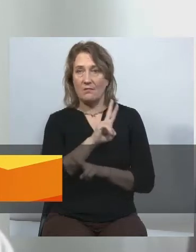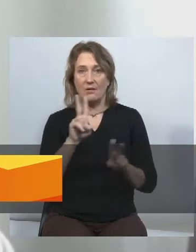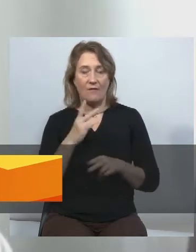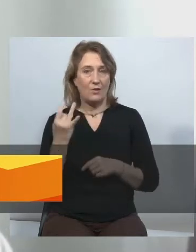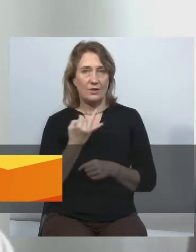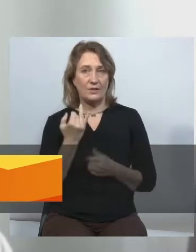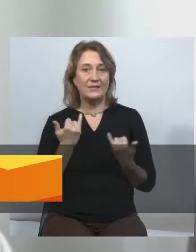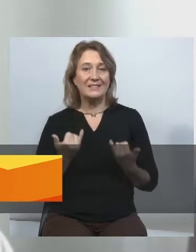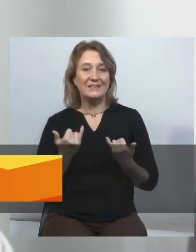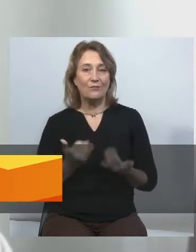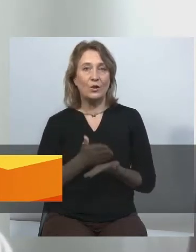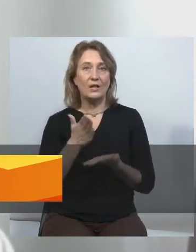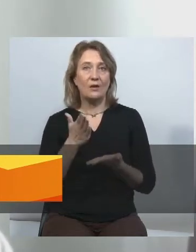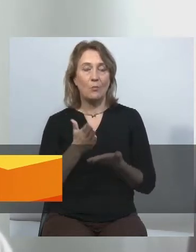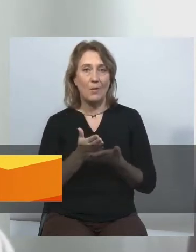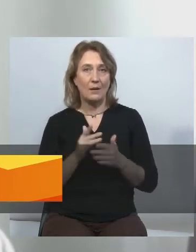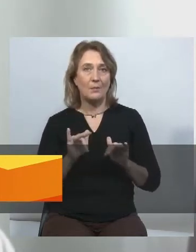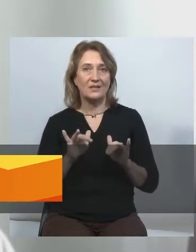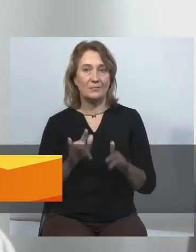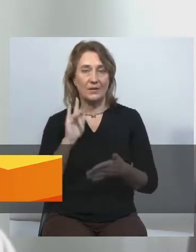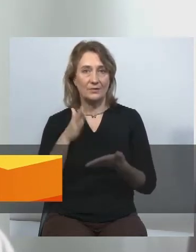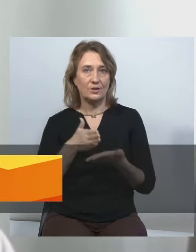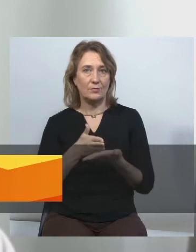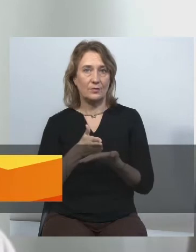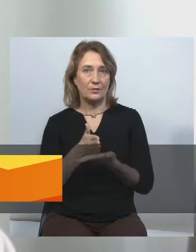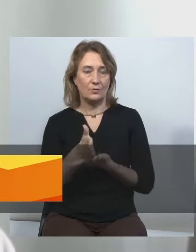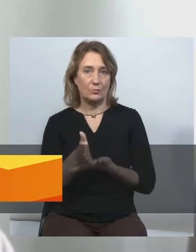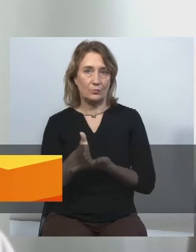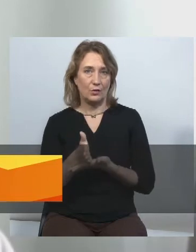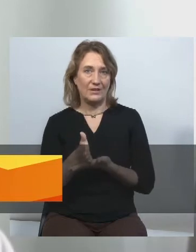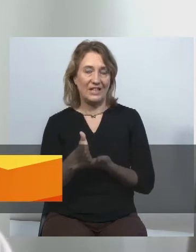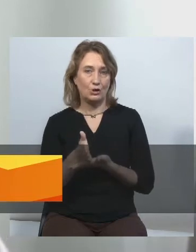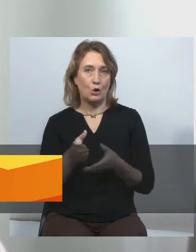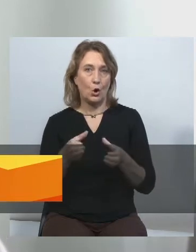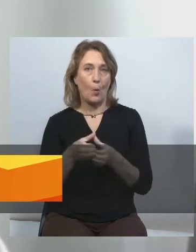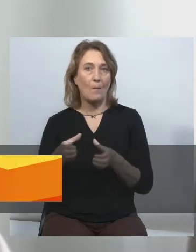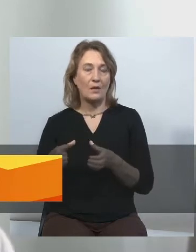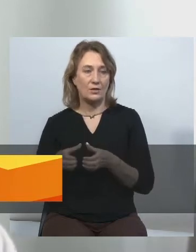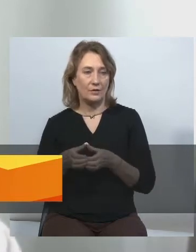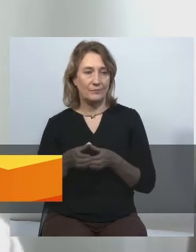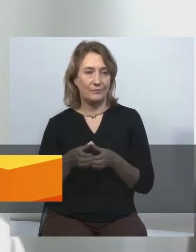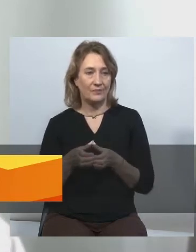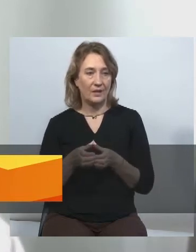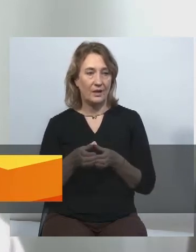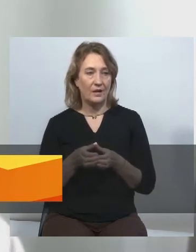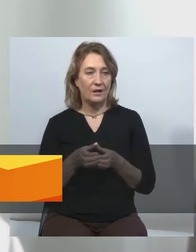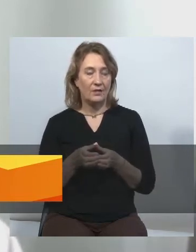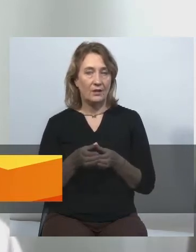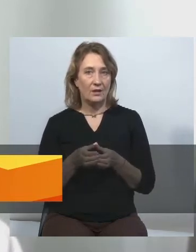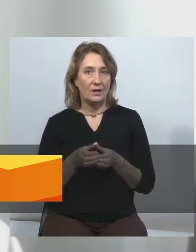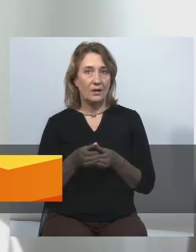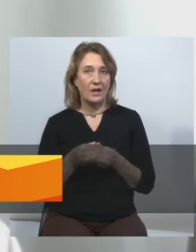просто маємо справу з політичною, заангажованою кампанією щодо Національної ради. І,